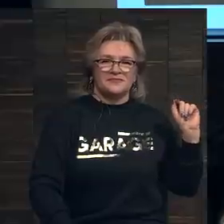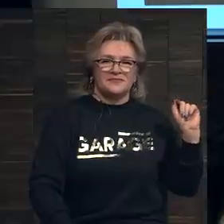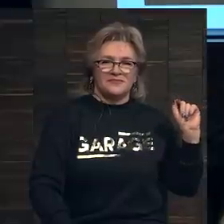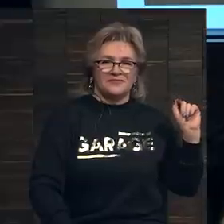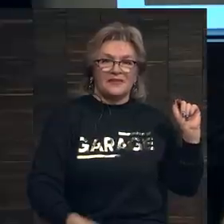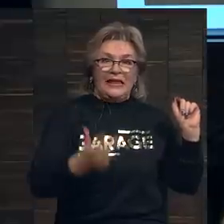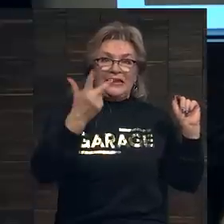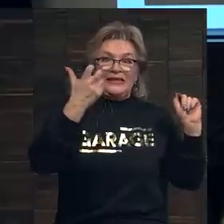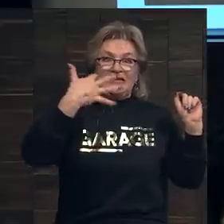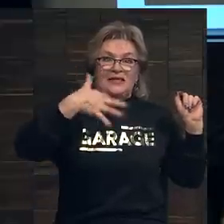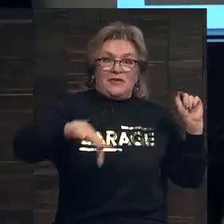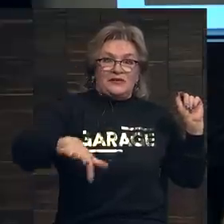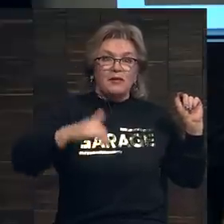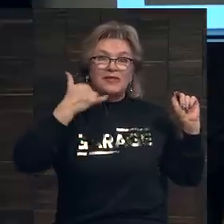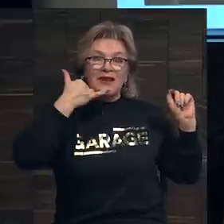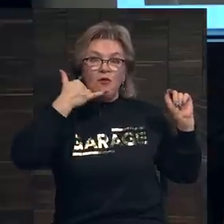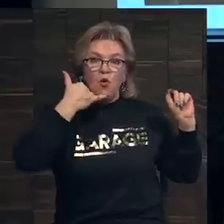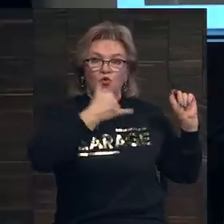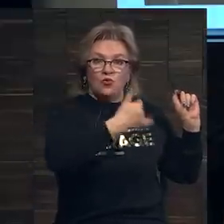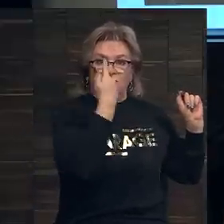Озвучили 350 по телефону.